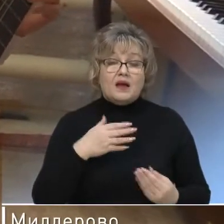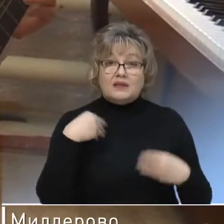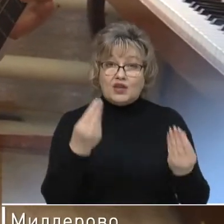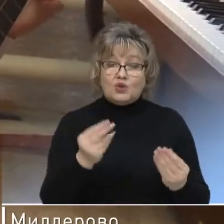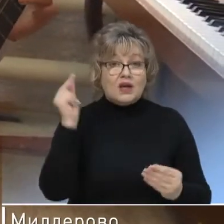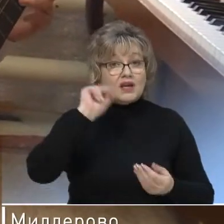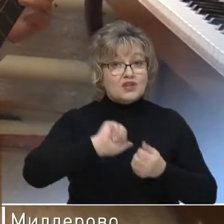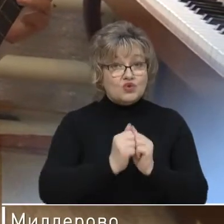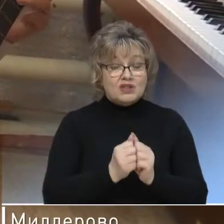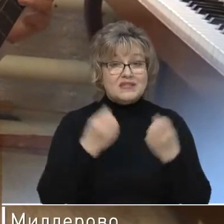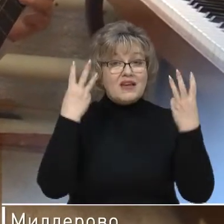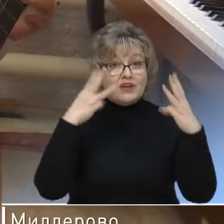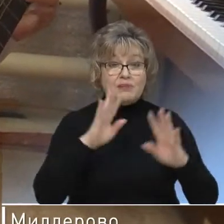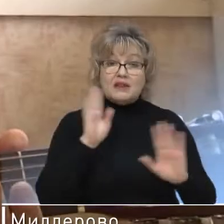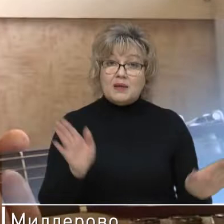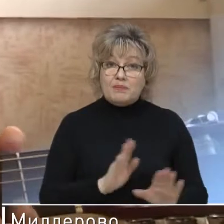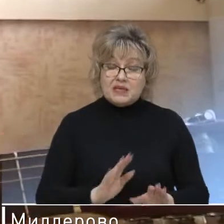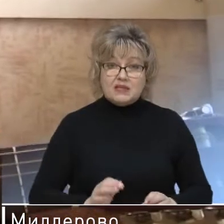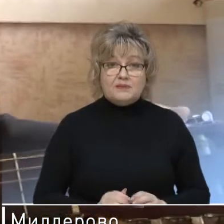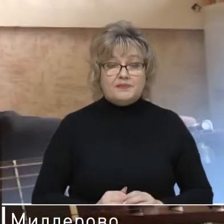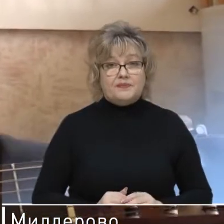дает разучить ученикам современные песни.